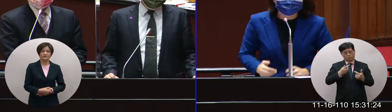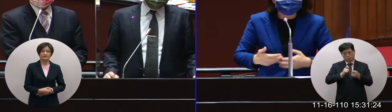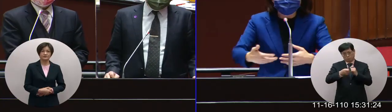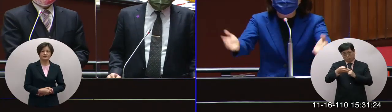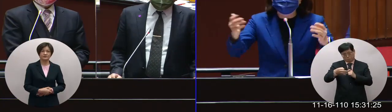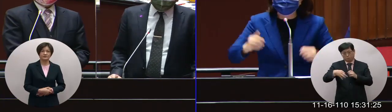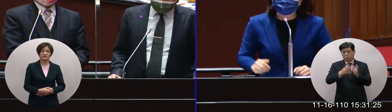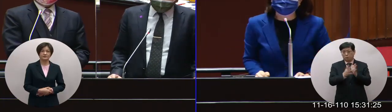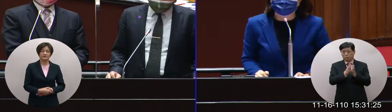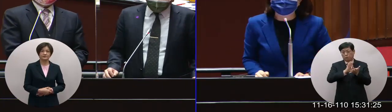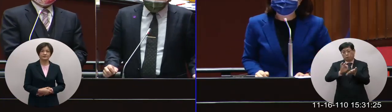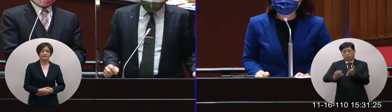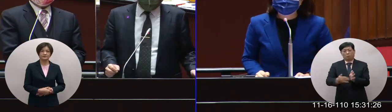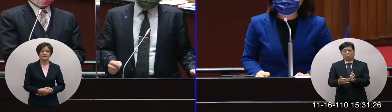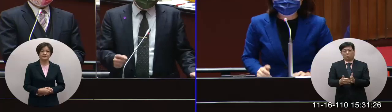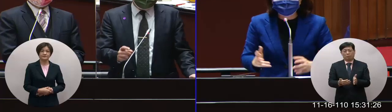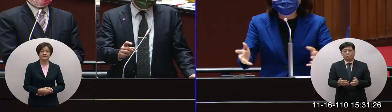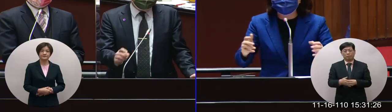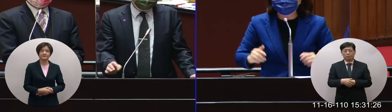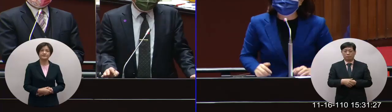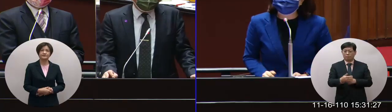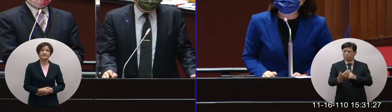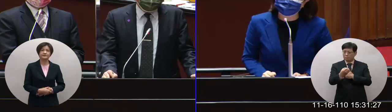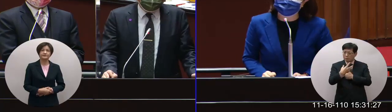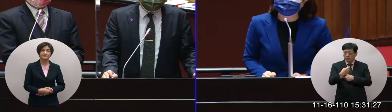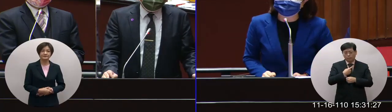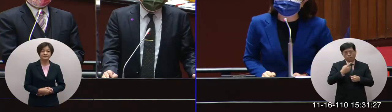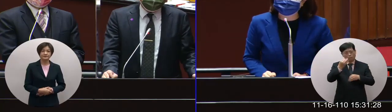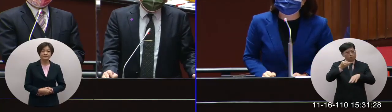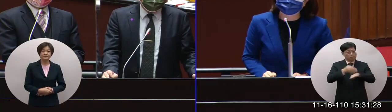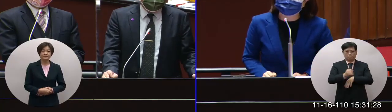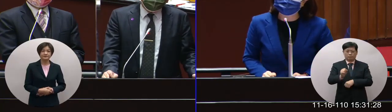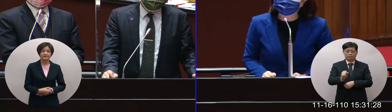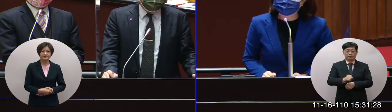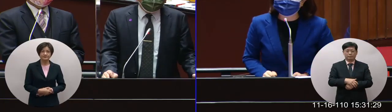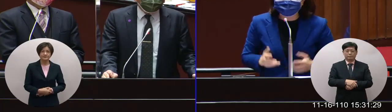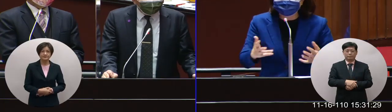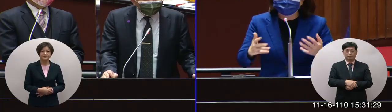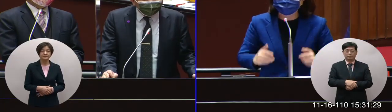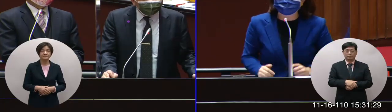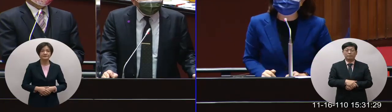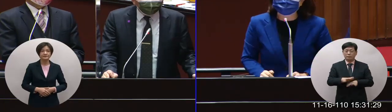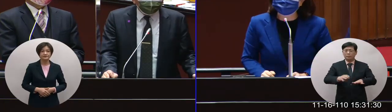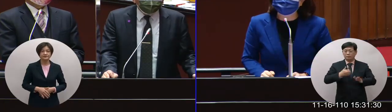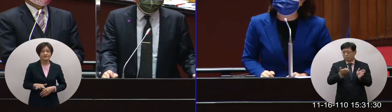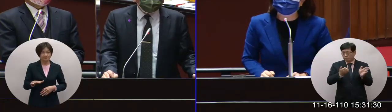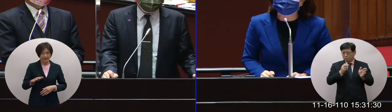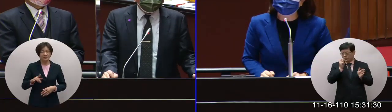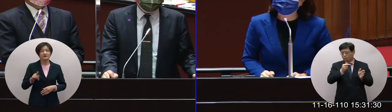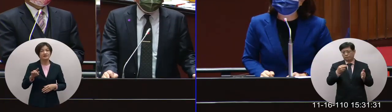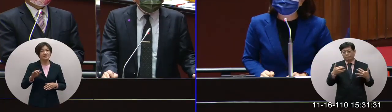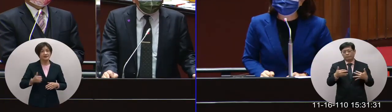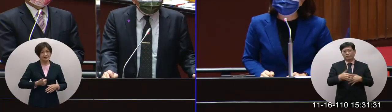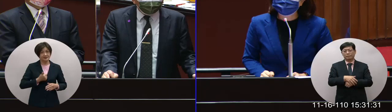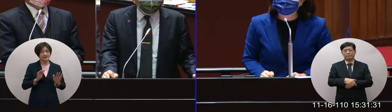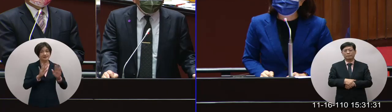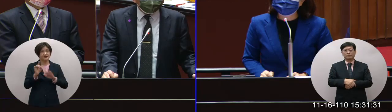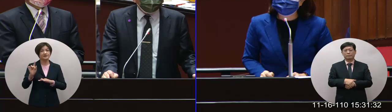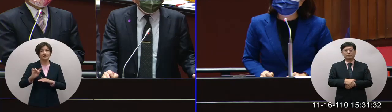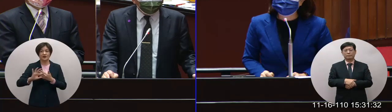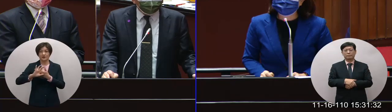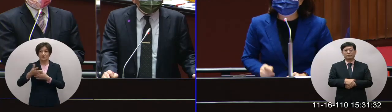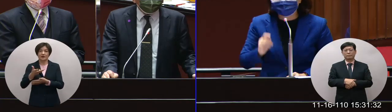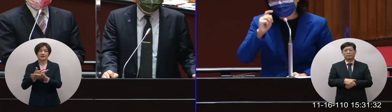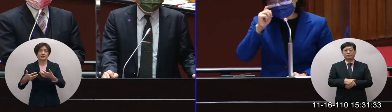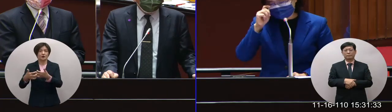人的錢都已經花出去啦你不能告訴我到時候過期了耶這不行啊我們現在提早看到問題啊外交單